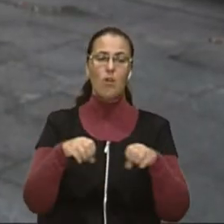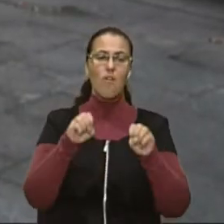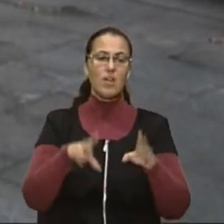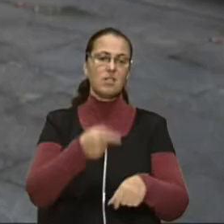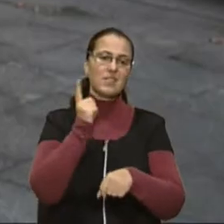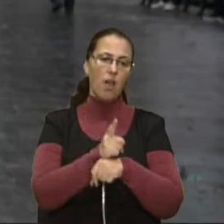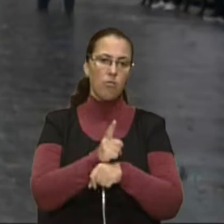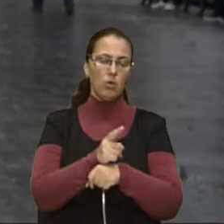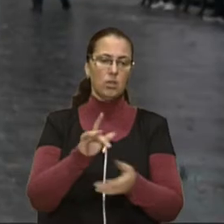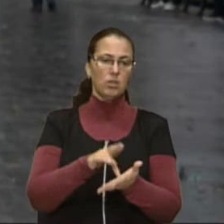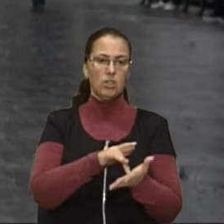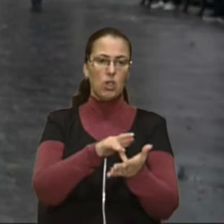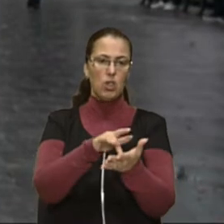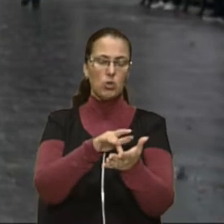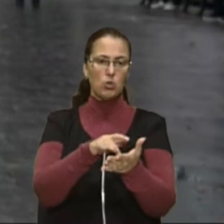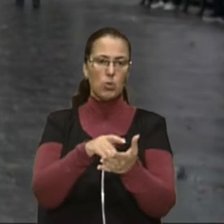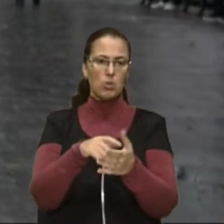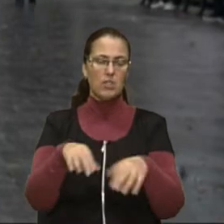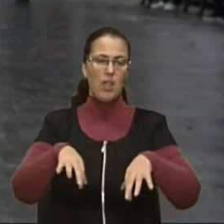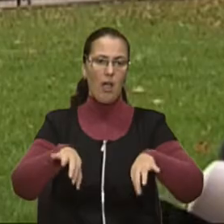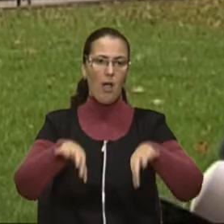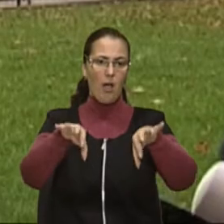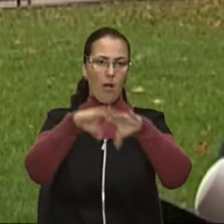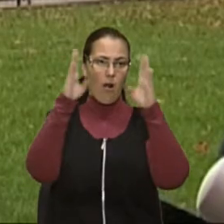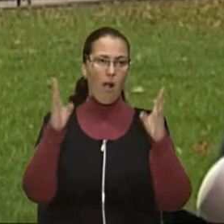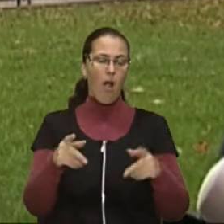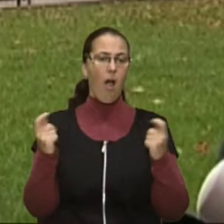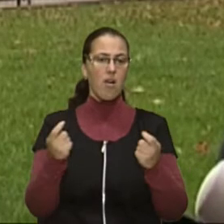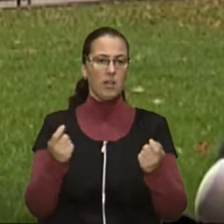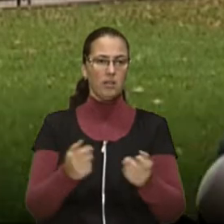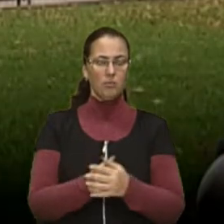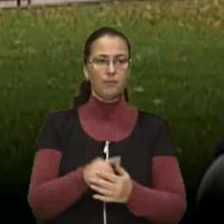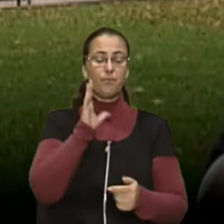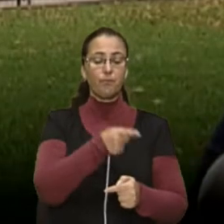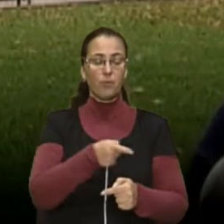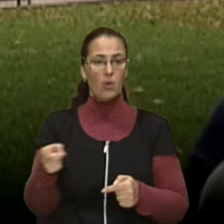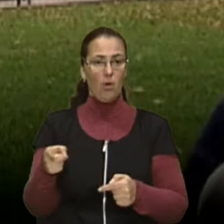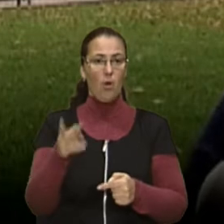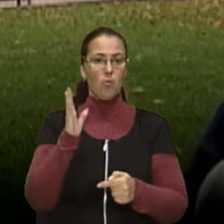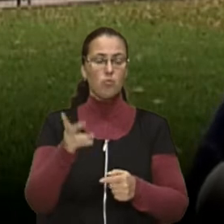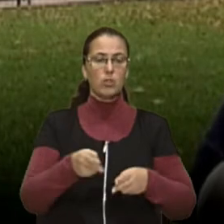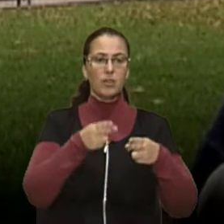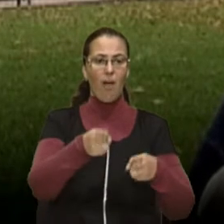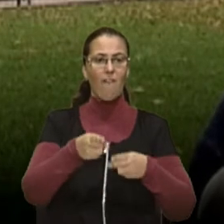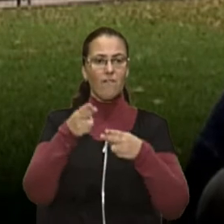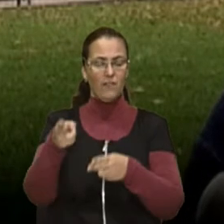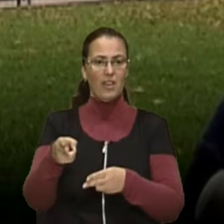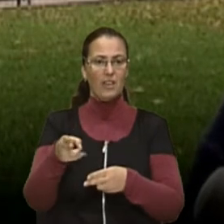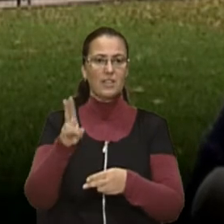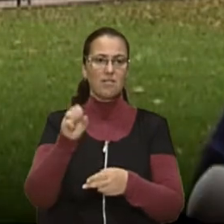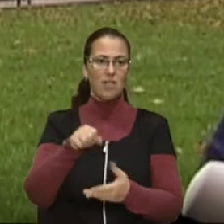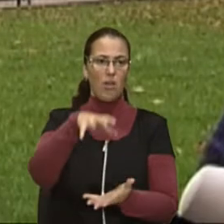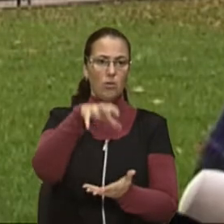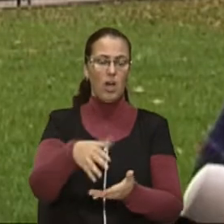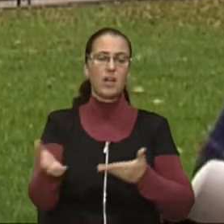поїздки каретами у центрі міста. Протягом цього тижня відбудеться комісійний виїзд безпосередньо на локацію, де